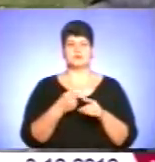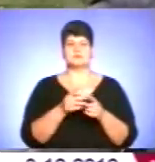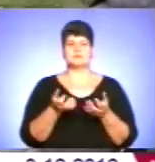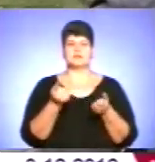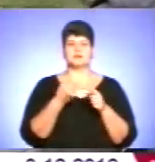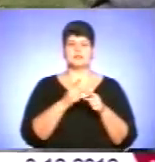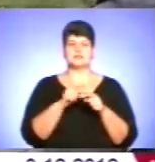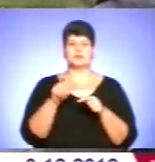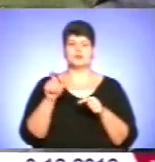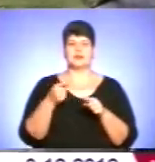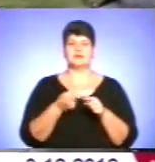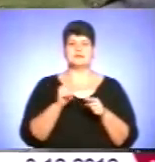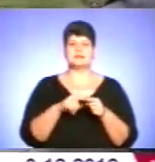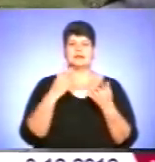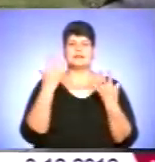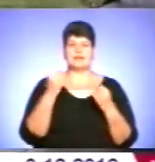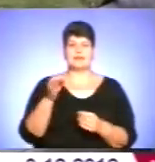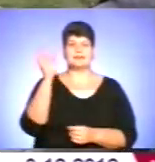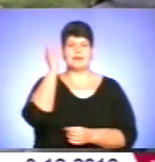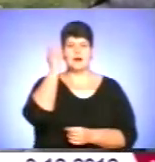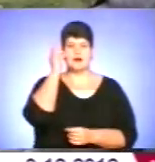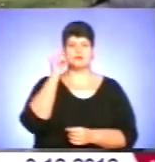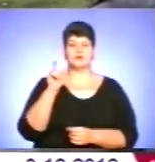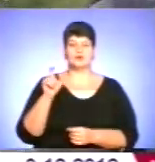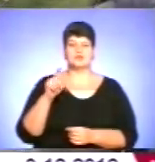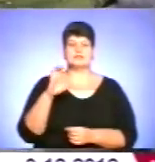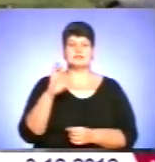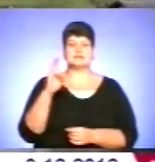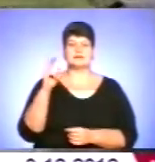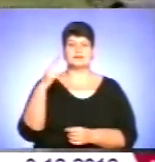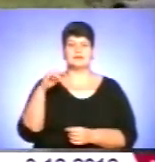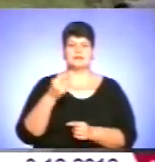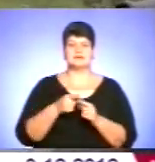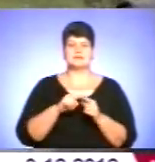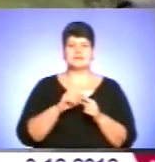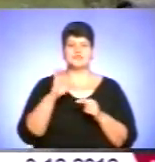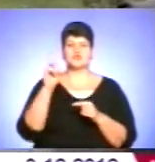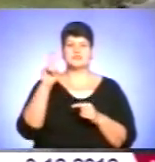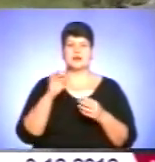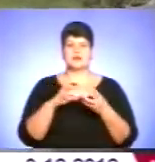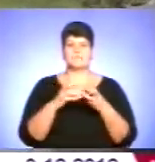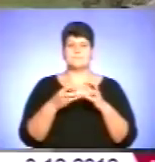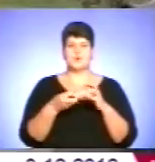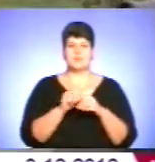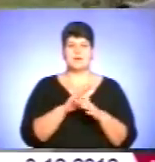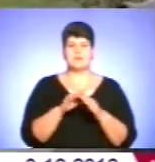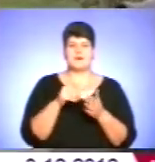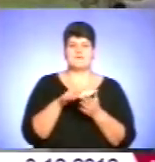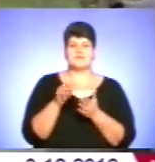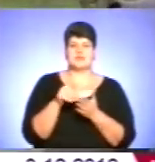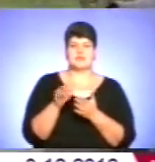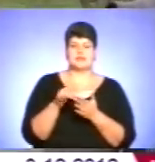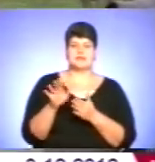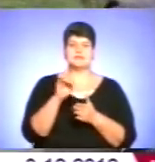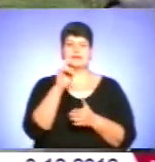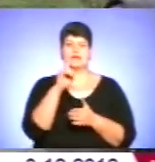Цей день нагадує людям, що СНІД – це соціальна проблема. І відхреститися, і надіятися, що він